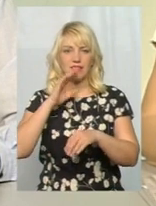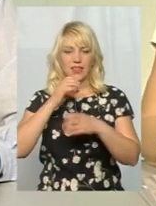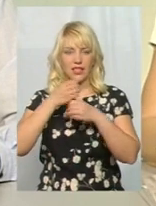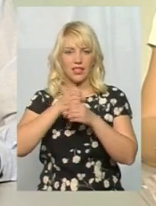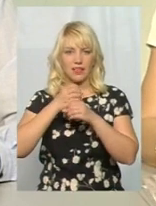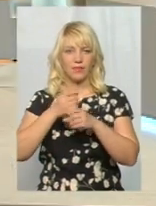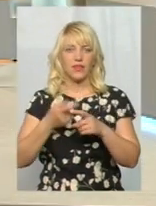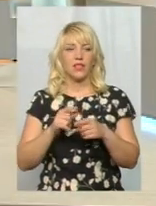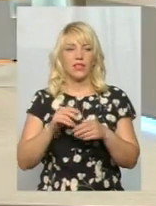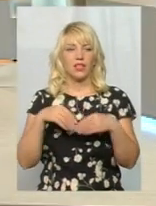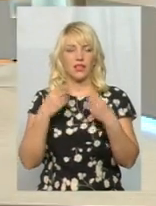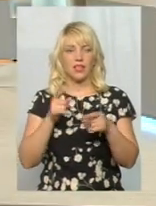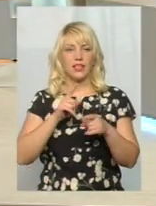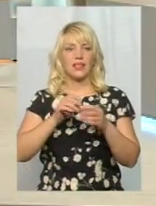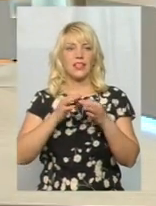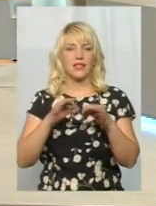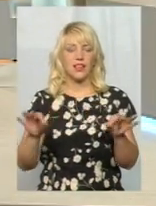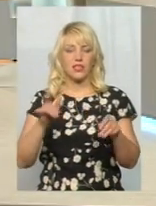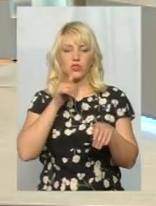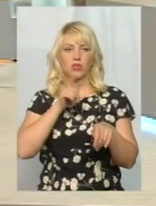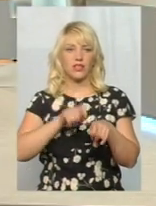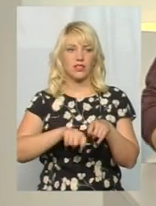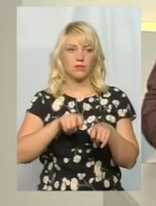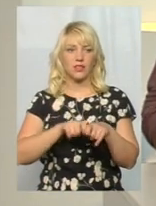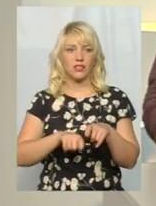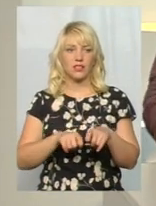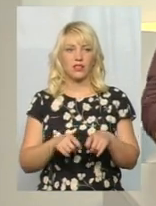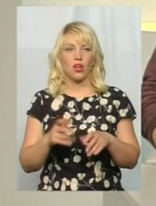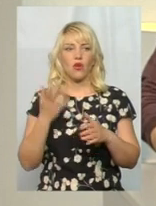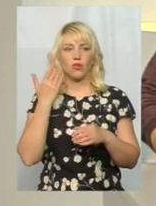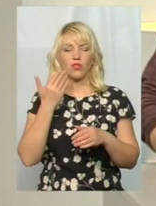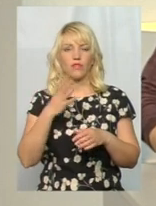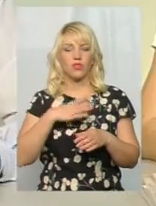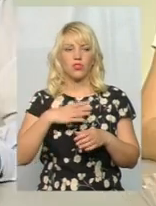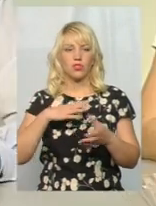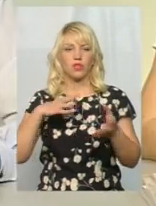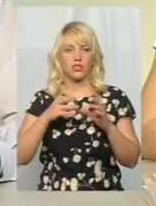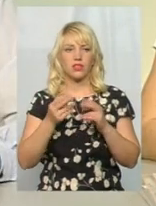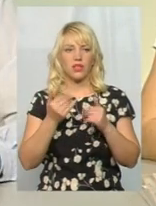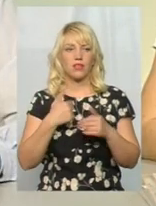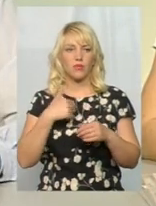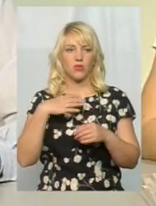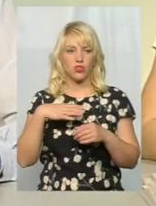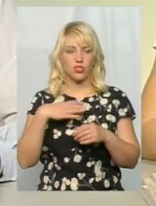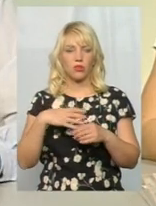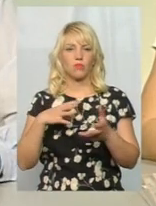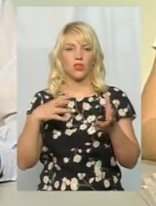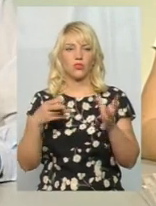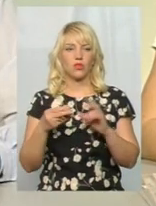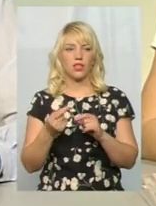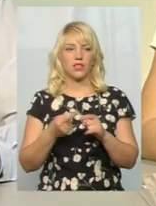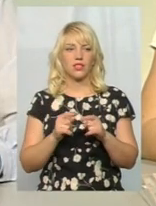незалежну експертизу. Коли ви очікуєте результатів? можливо вони вже є? Так, на днях ми очікуємо результатів, це